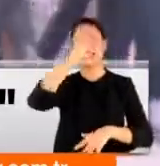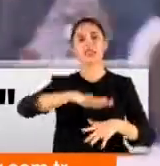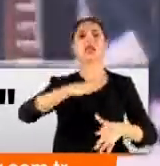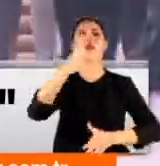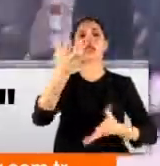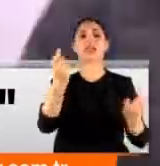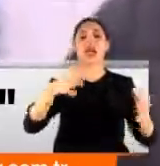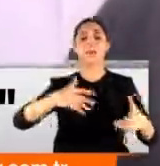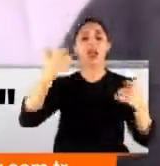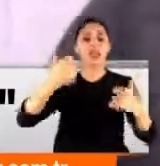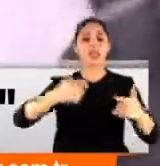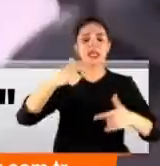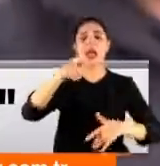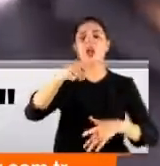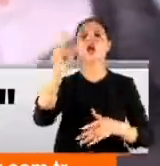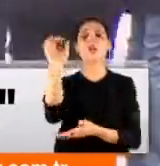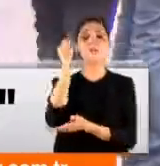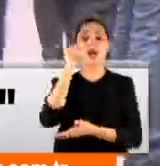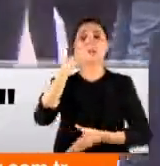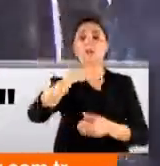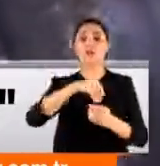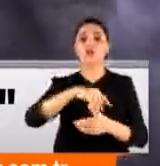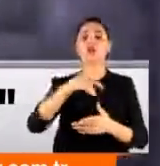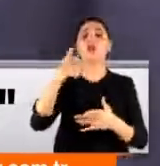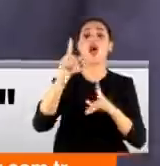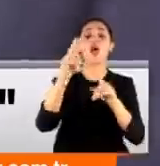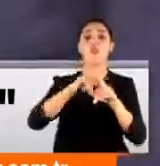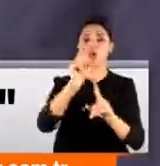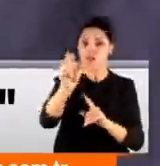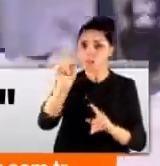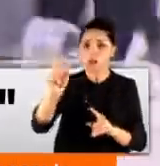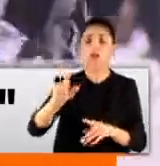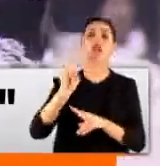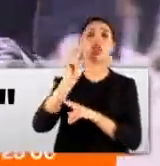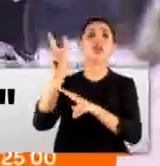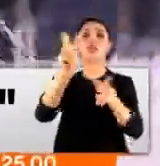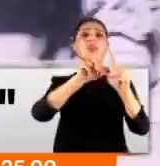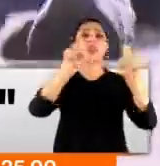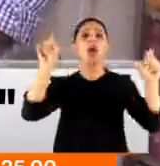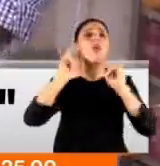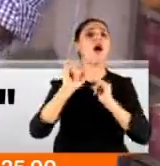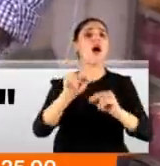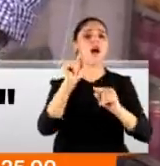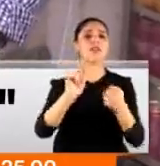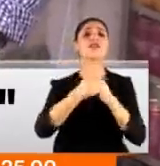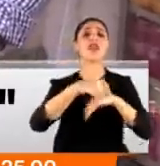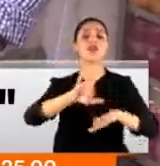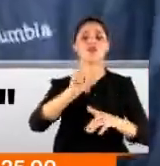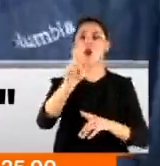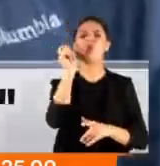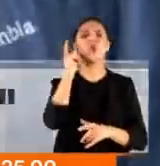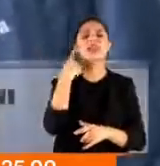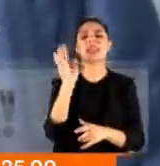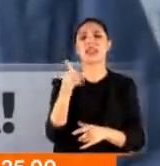İstiklal'den. Tıklım tıklım polis sosyal mesafe ve maske konusunda uyarsa da tablo bir türlü değişmiyor. Uymuyorlar zaten ki.